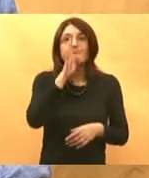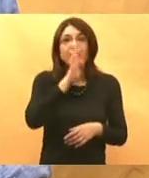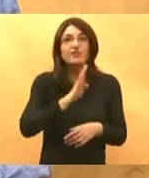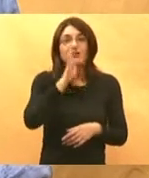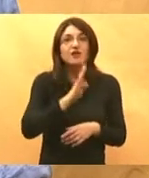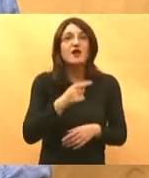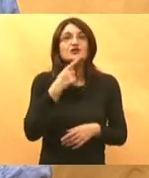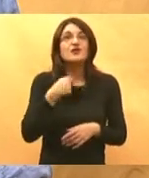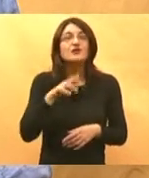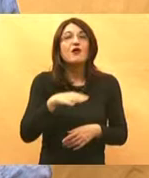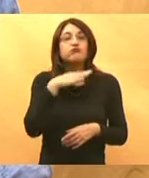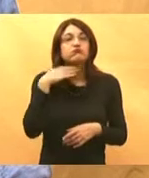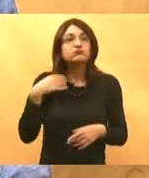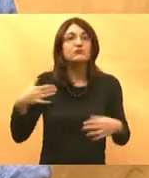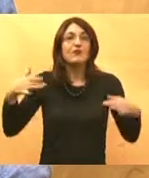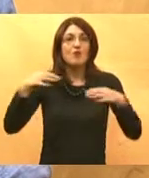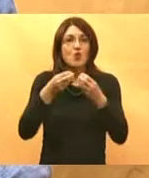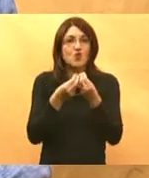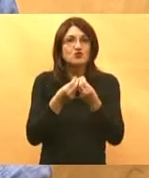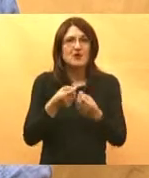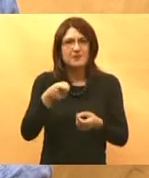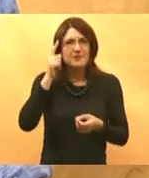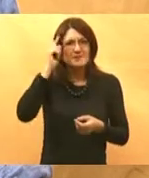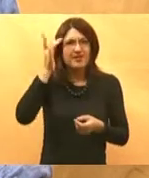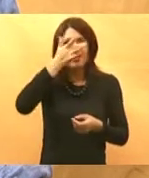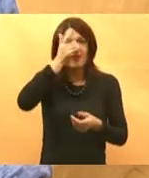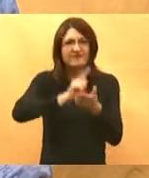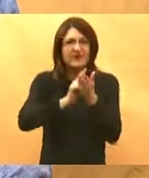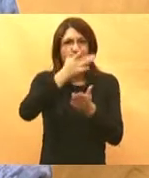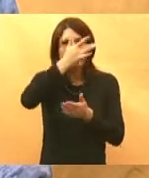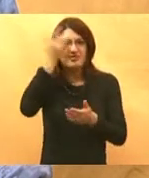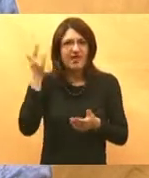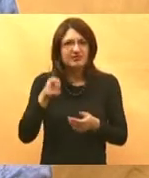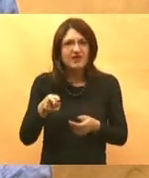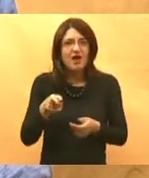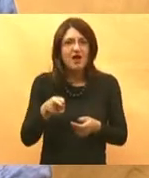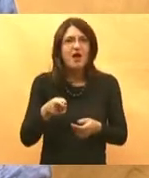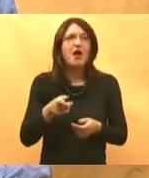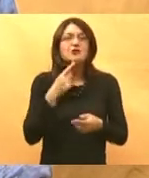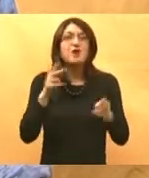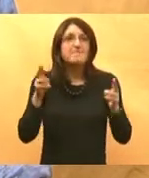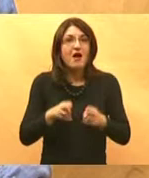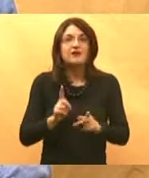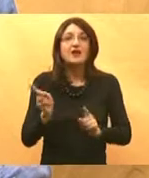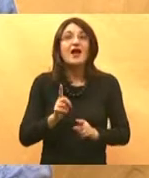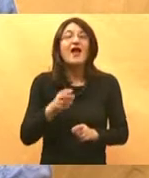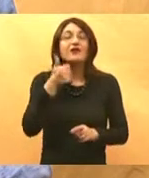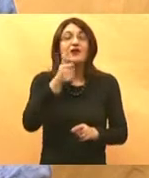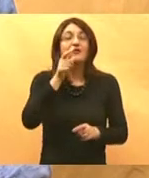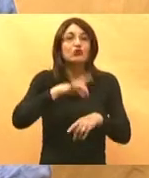imali pacijenata. Lijekom ljeta kad se očekuje nešto manje pacijenata, kolega je jedan u Zagrebu imao u jednom danu u ponedjeljku